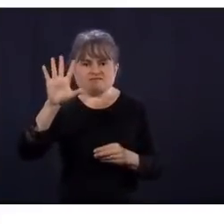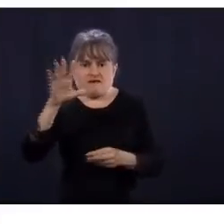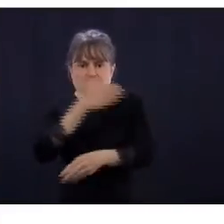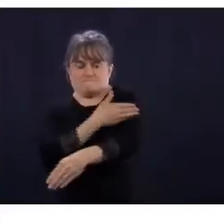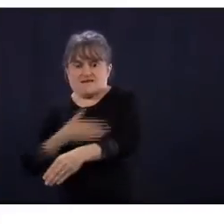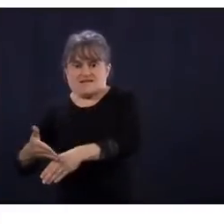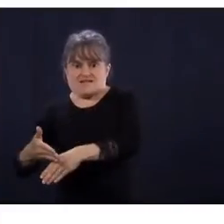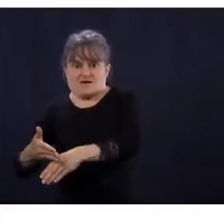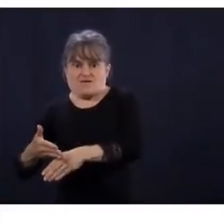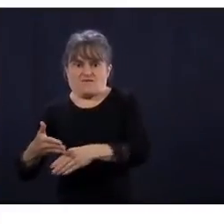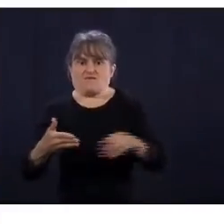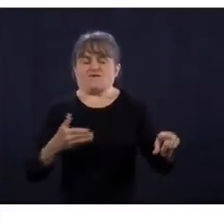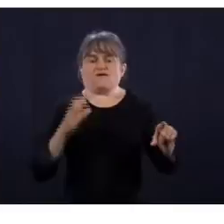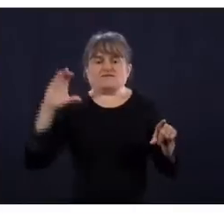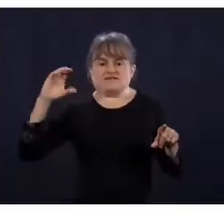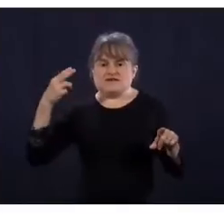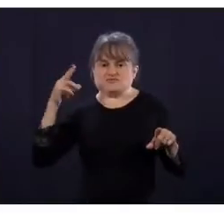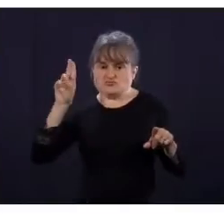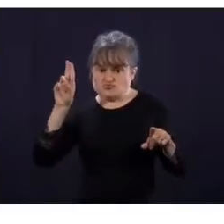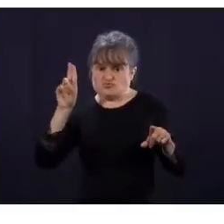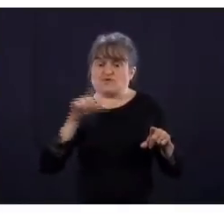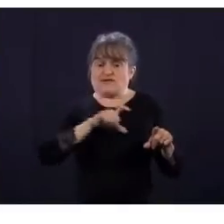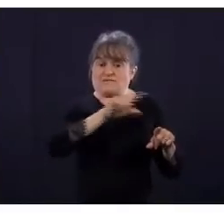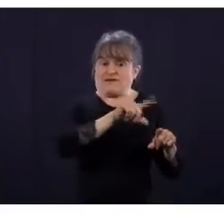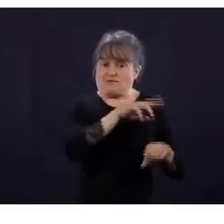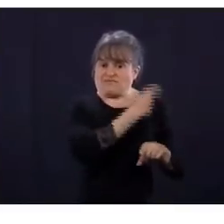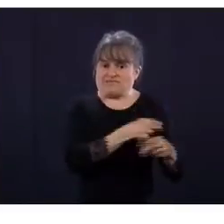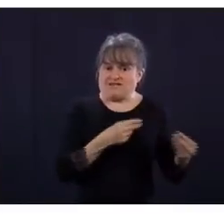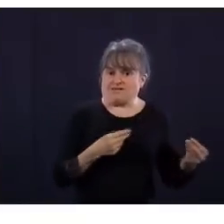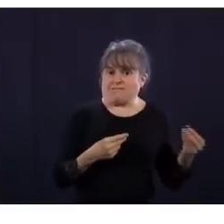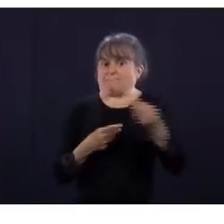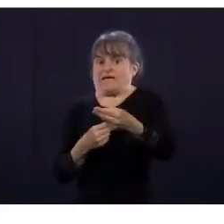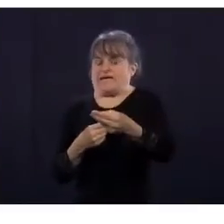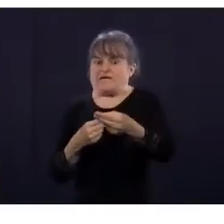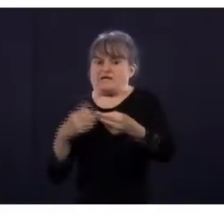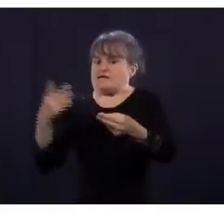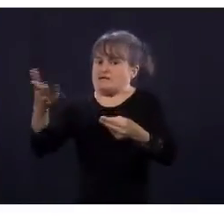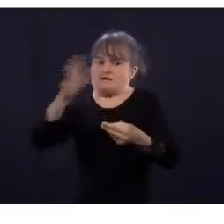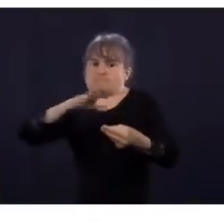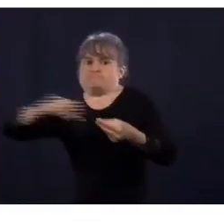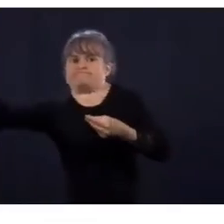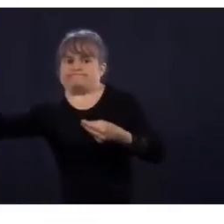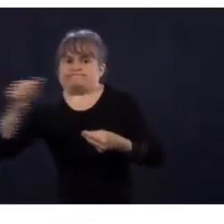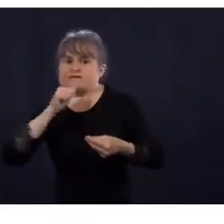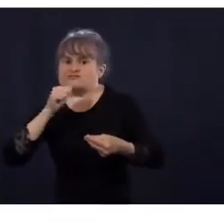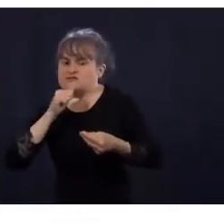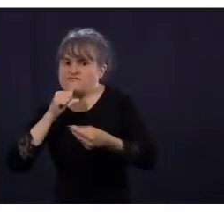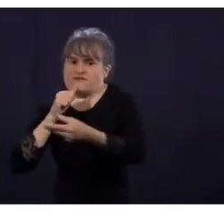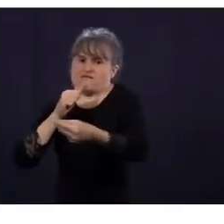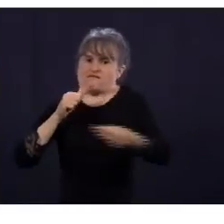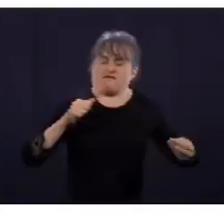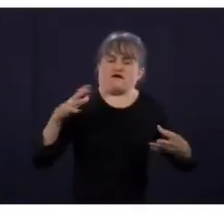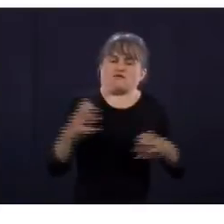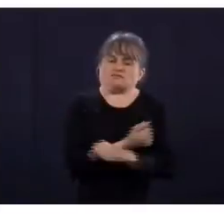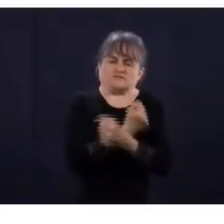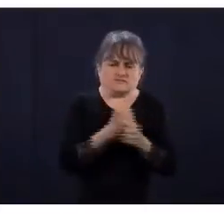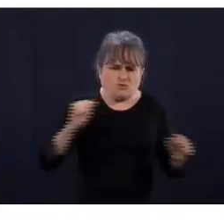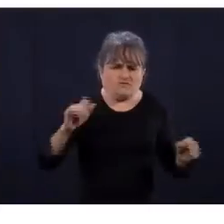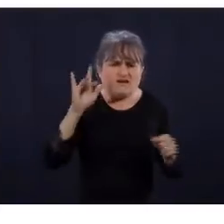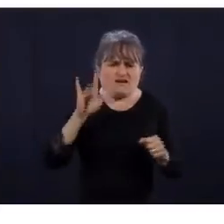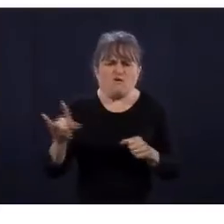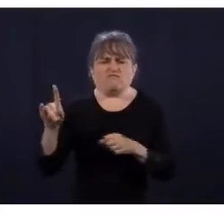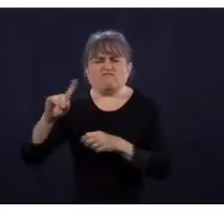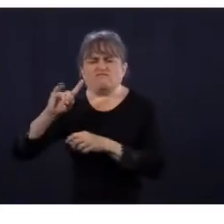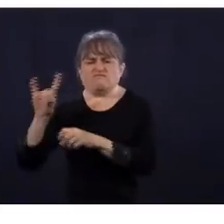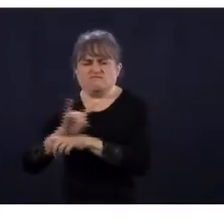même si on est dans un état d'urgence? J'ai posé la question ce matin. Ce qu'on me dit, qu'habituellement, il y a effectivement plus de vérifications qui se font.